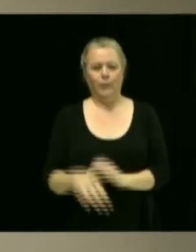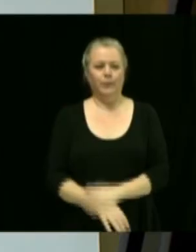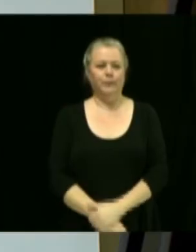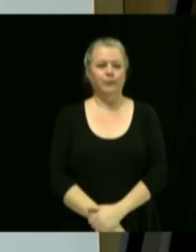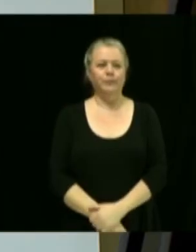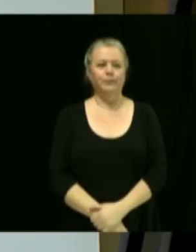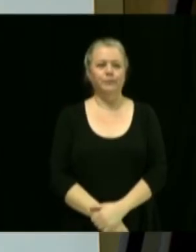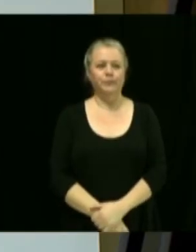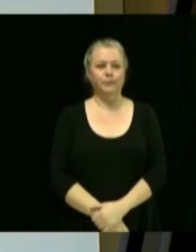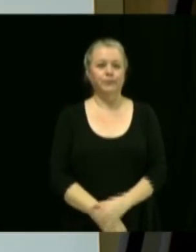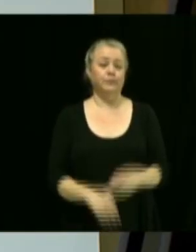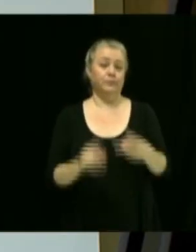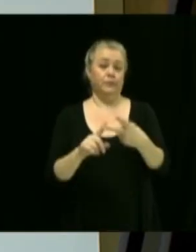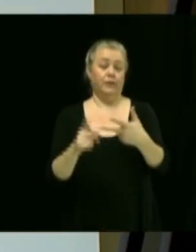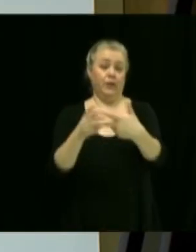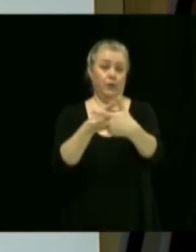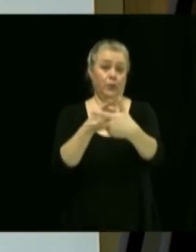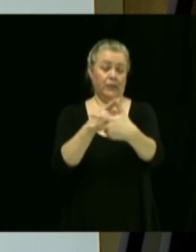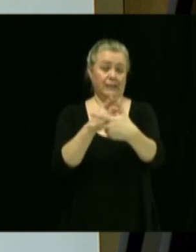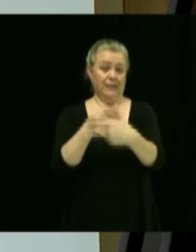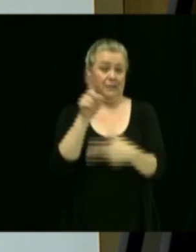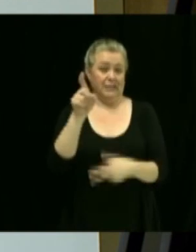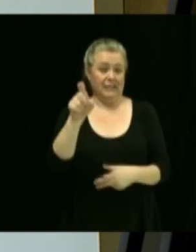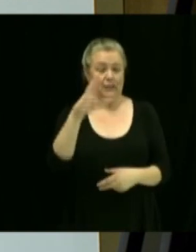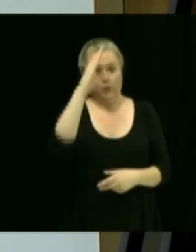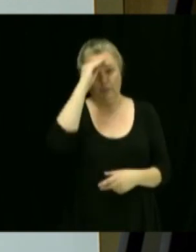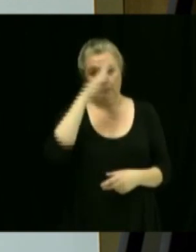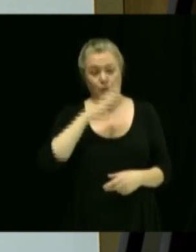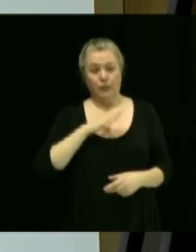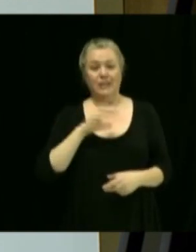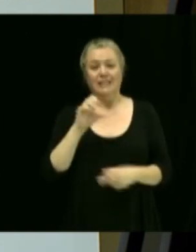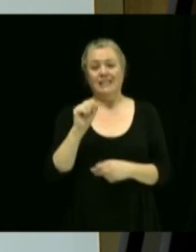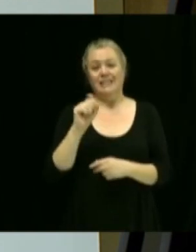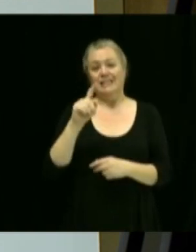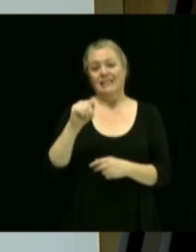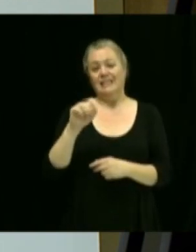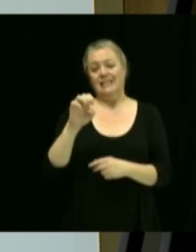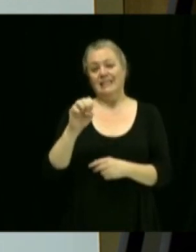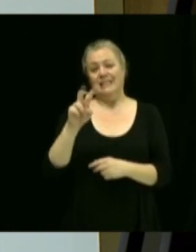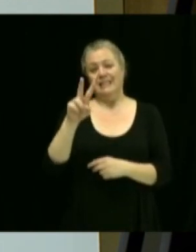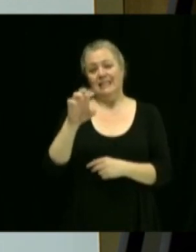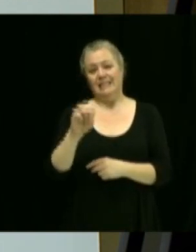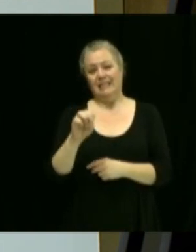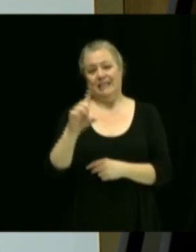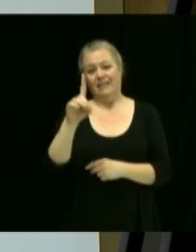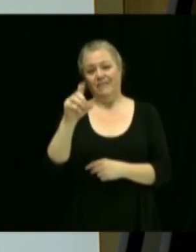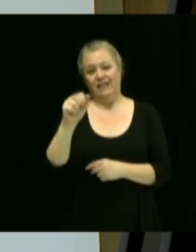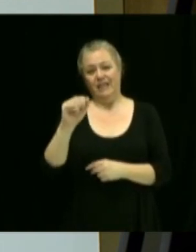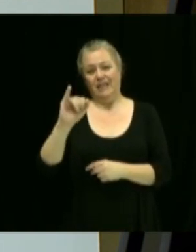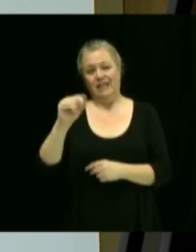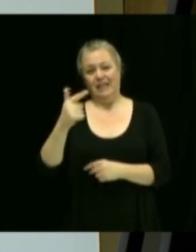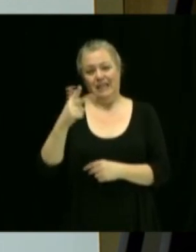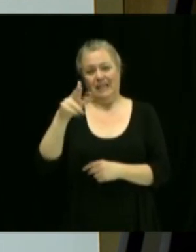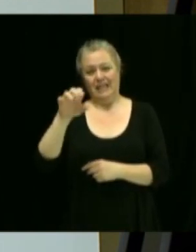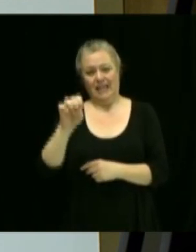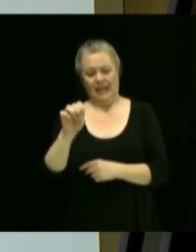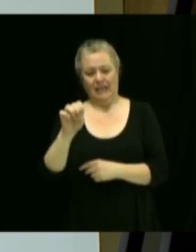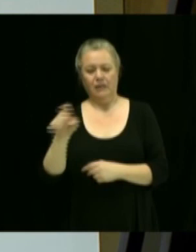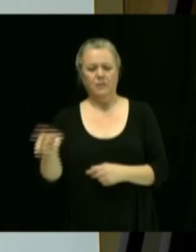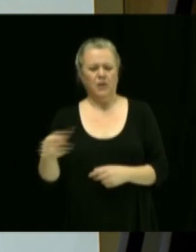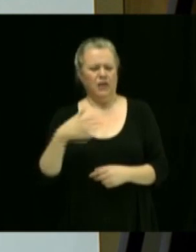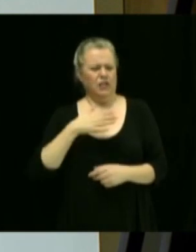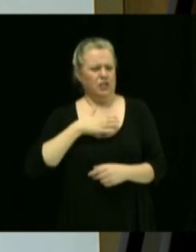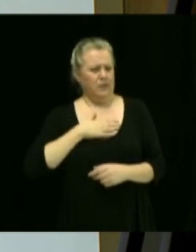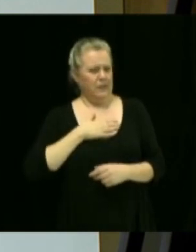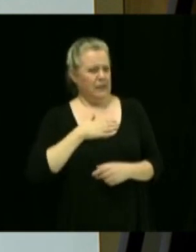La troisième et dernière question de M. Steve Daigle de Victoriaville. J'aimerais discuter des heures d